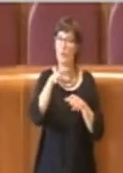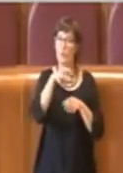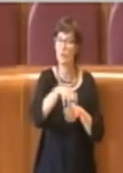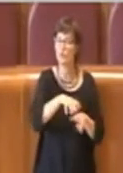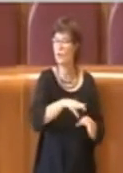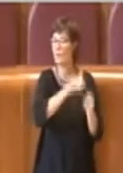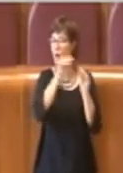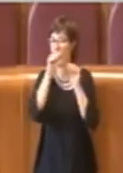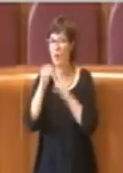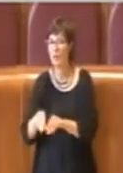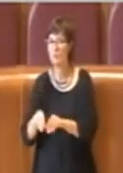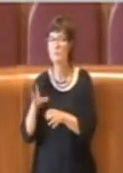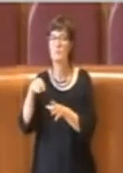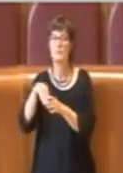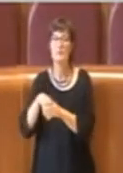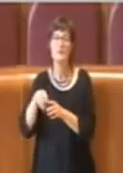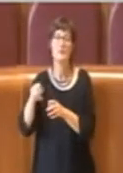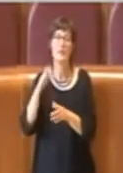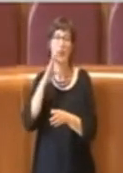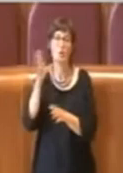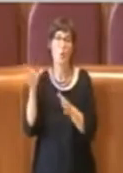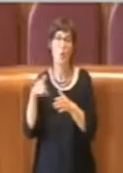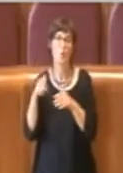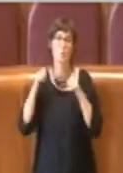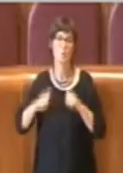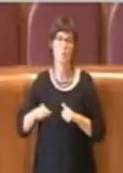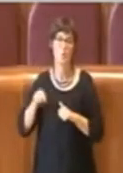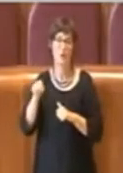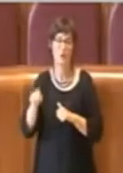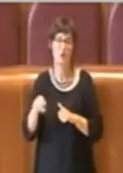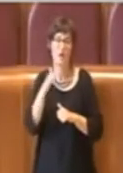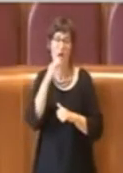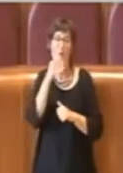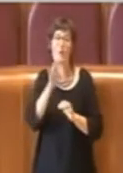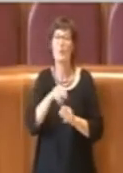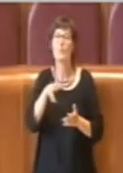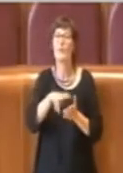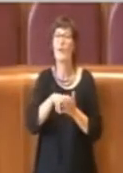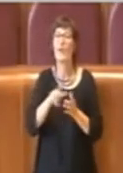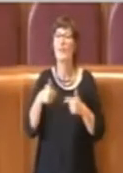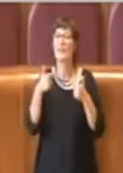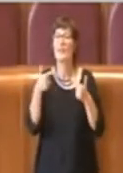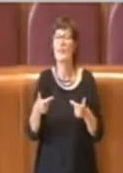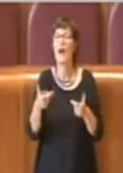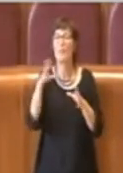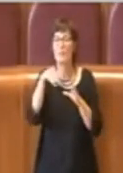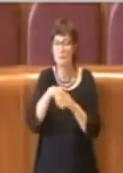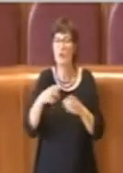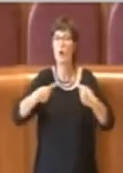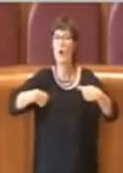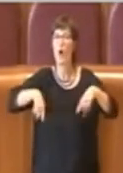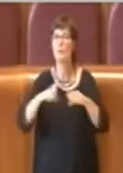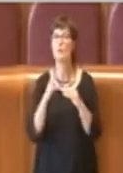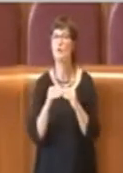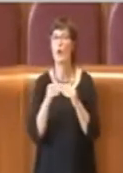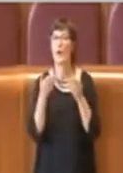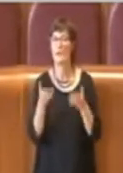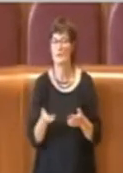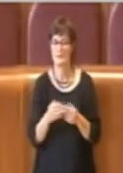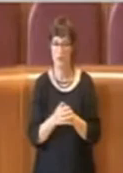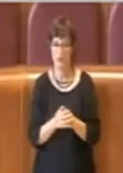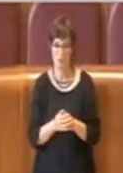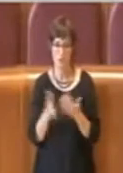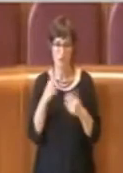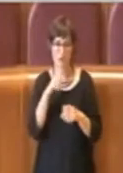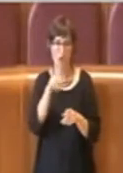garantire anche a questi soggetti la possibilità di far parte di quella commissione esecutiva, sempre come accennavo prima di fatto